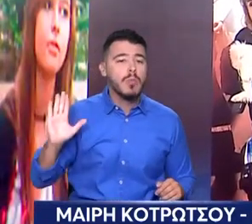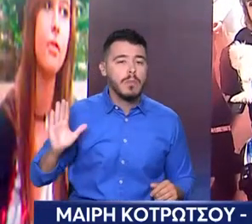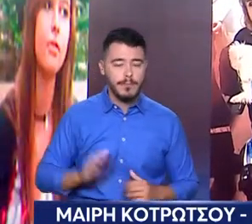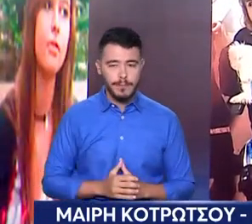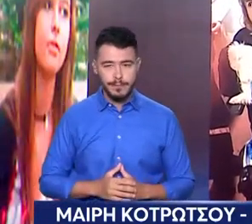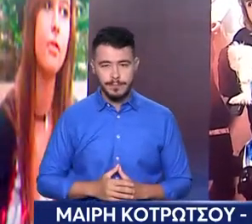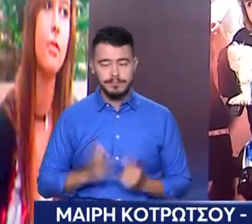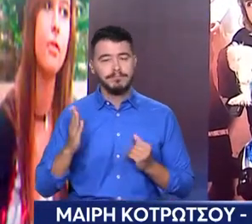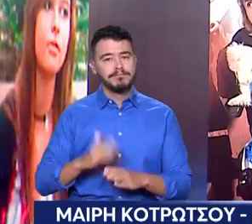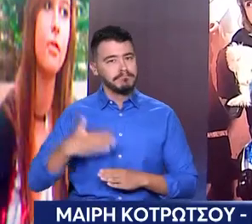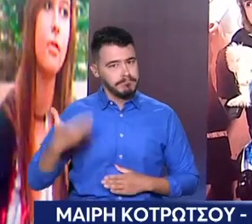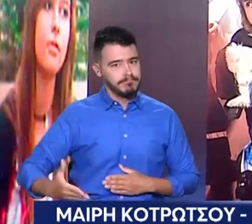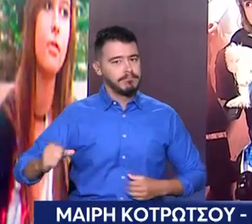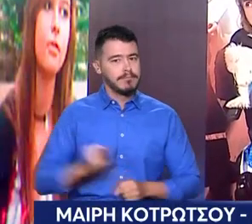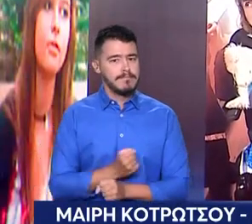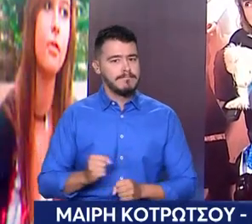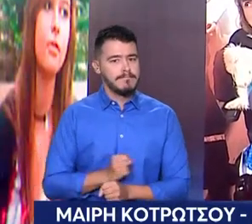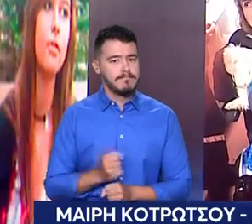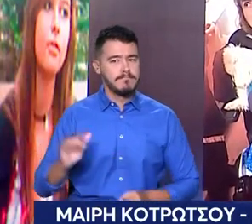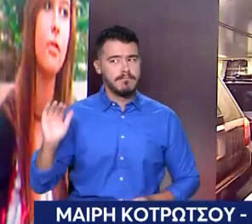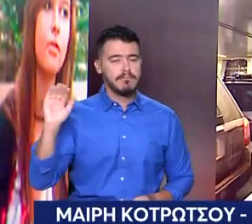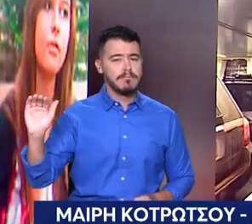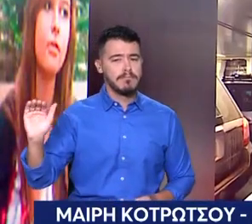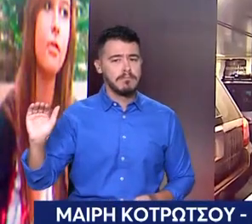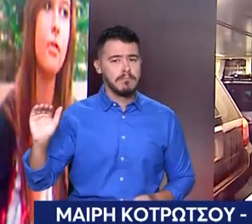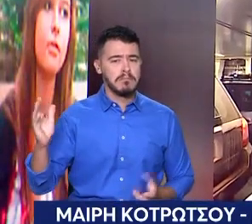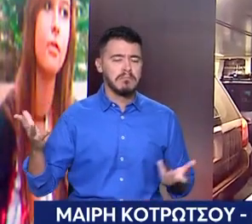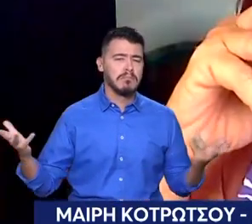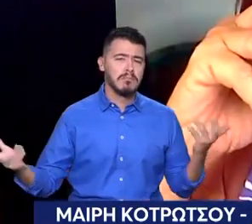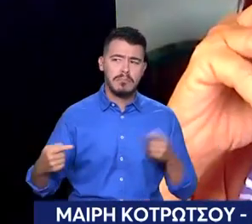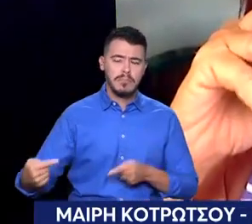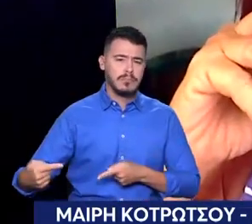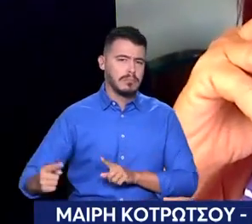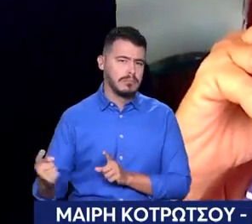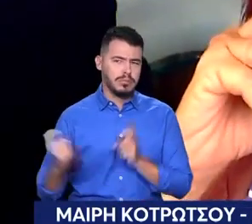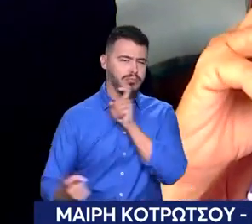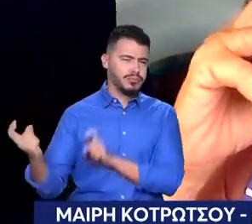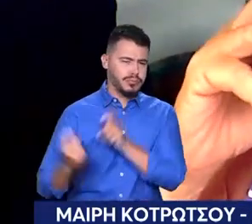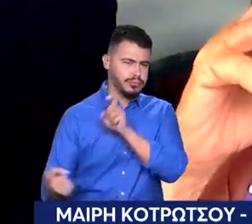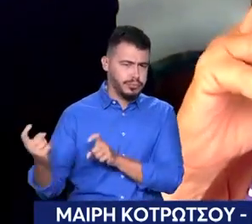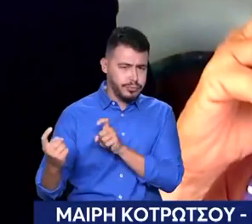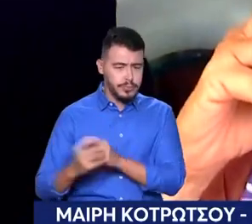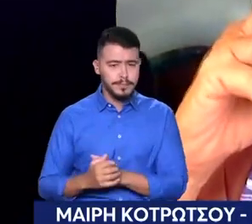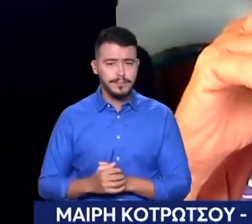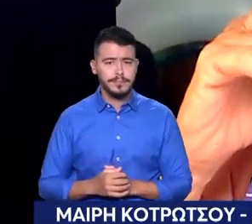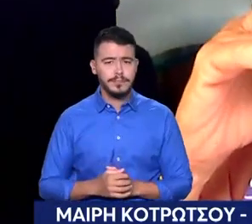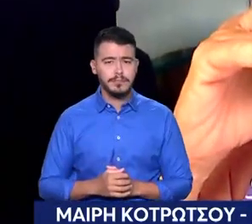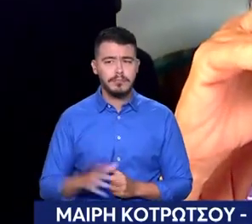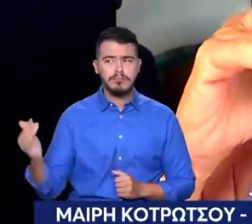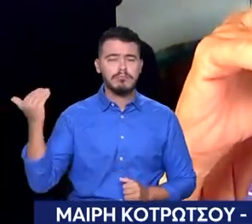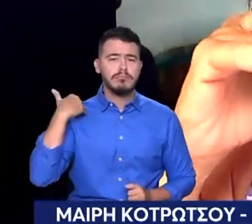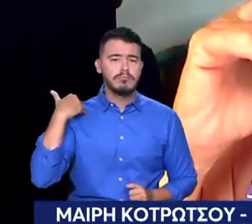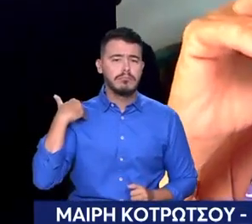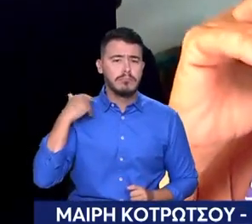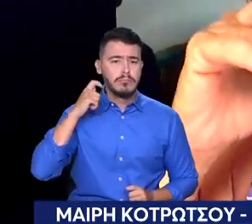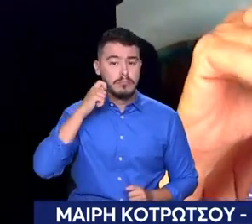επέμενα, μου λέει το δικό σας. Μου λέει πετάει ένα όνομα. Ναι, υπήρξε ένταση εκείνη. Το δικό σας. Ναι, ένταση. Το δικό σας. Και